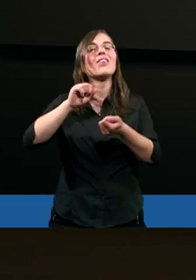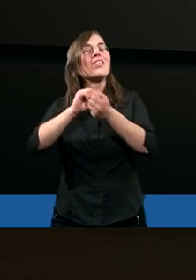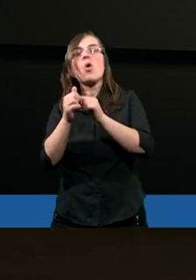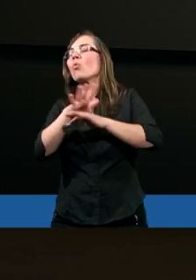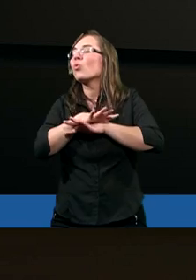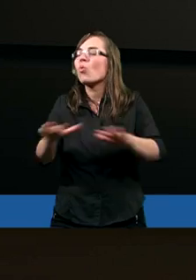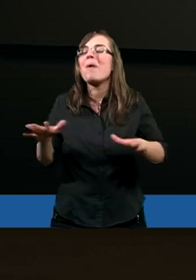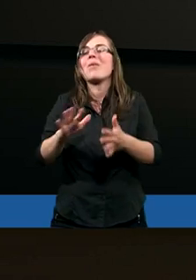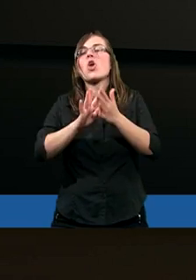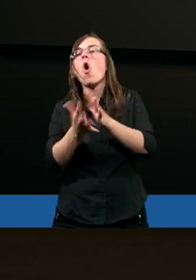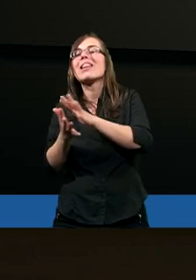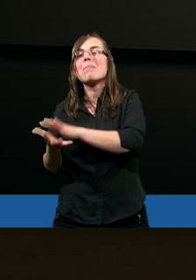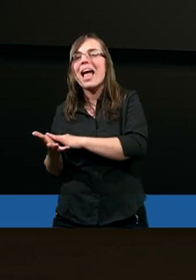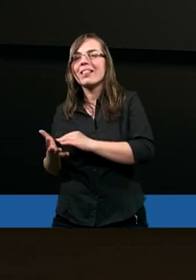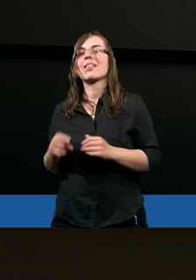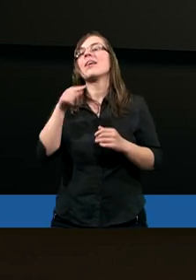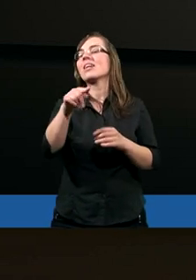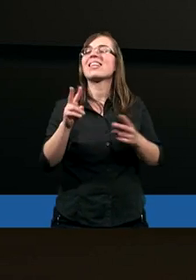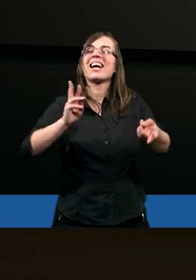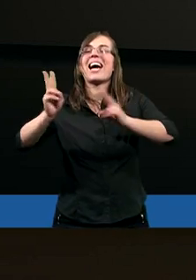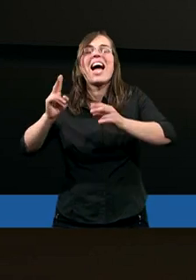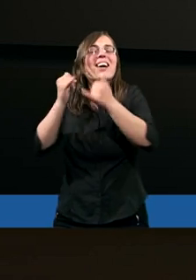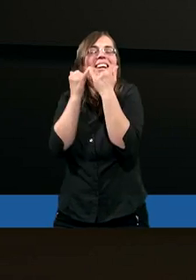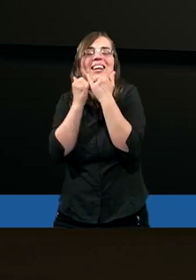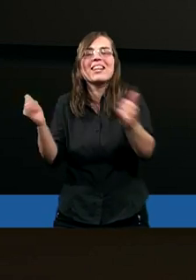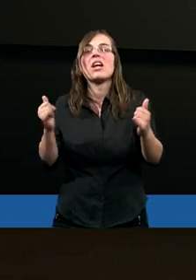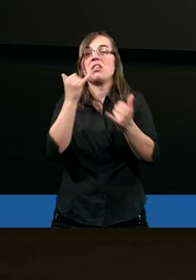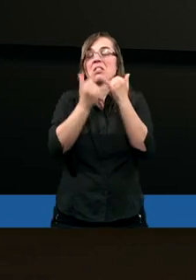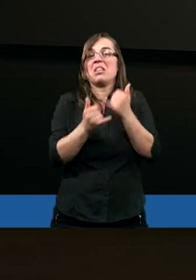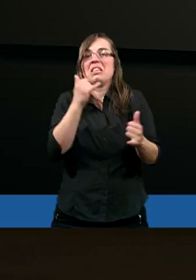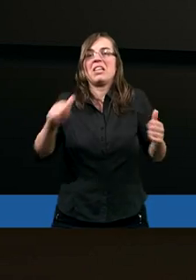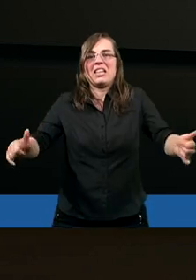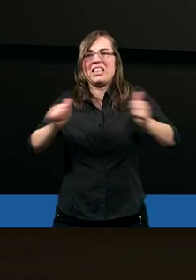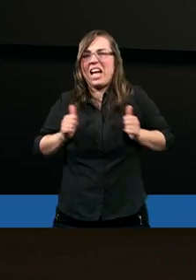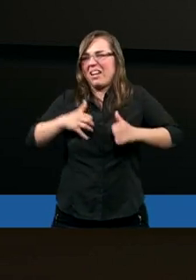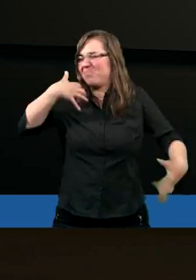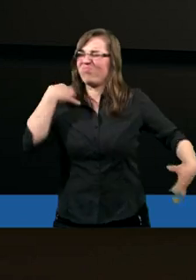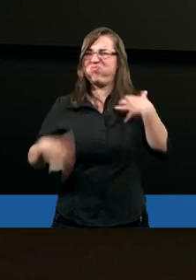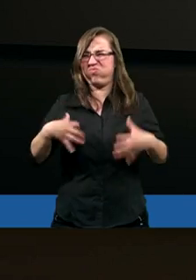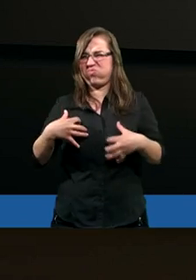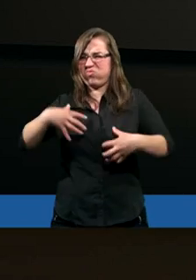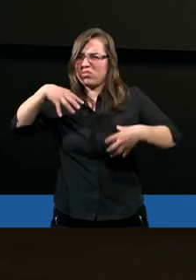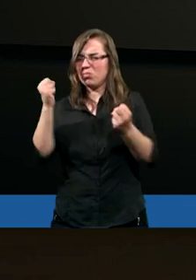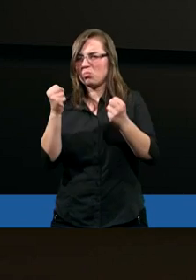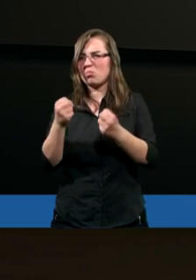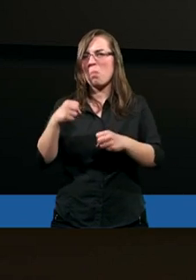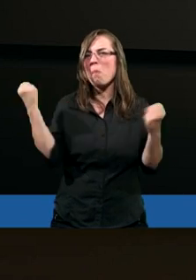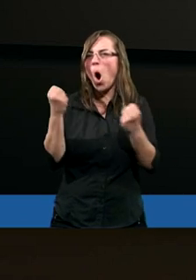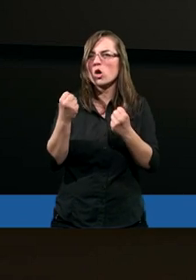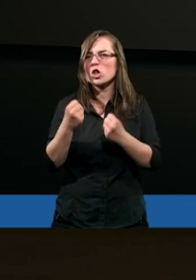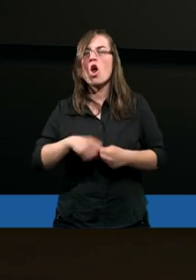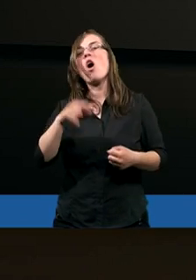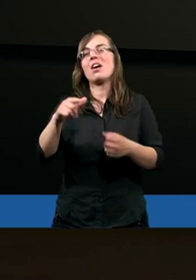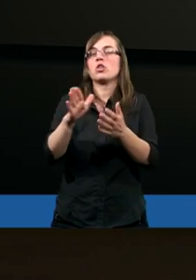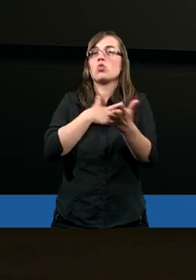zupełnie odmienne. Wiecie, naprawdę inaczej się reaguje, jeżeli ktoś cię tak strasznie wkurzy, wyprowadza cię z